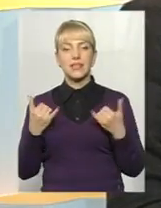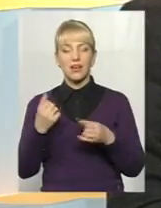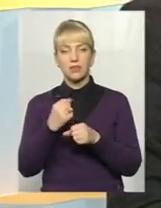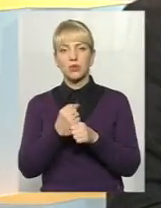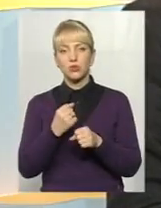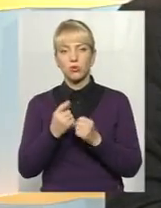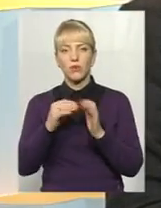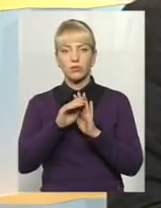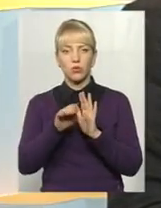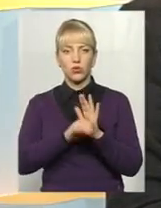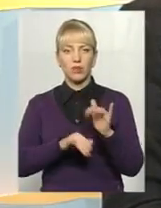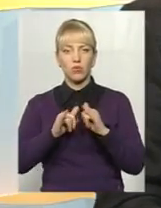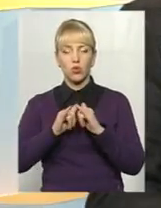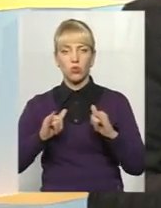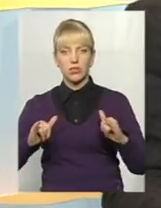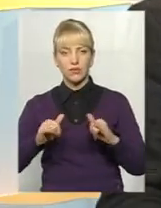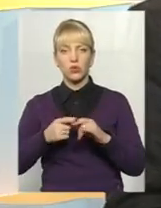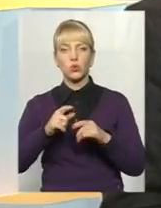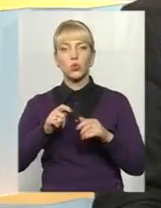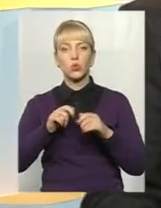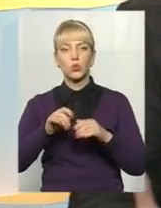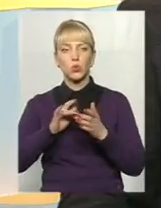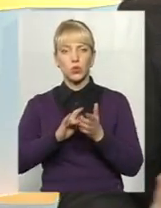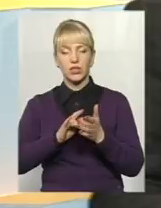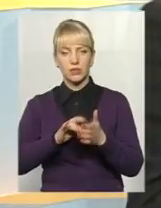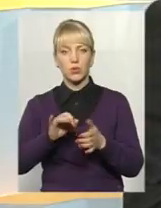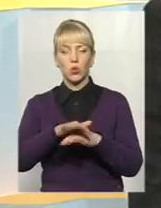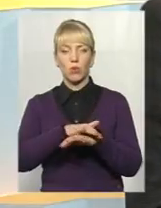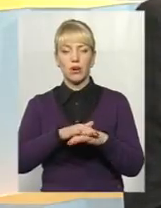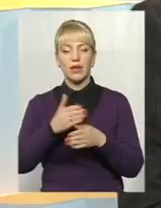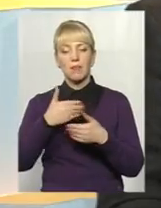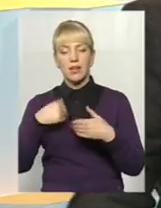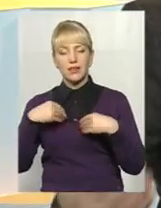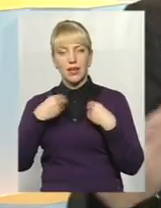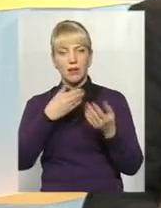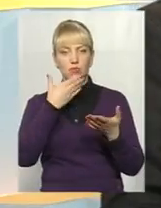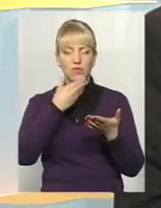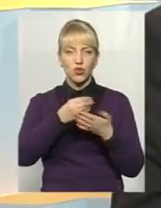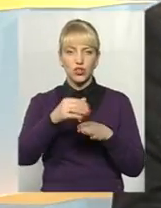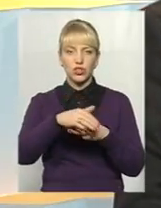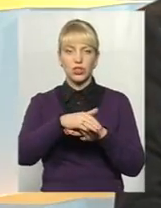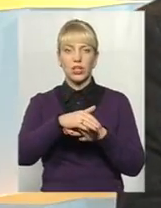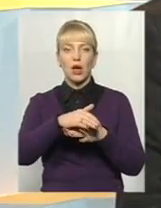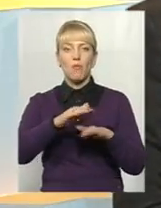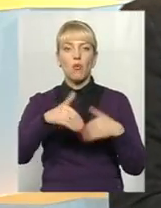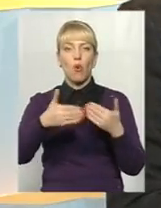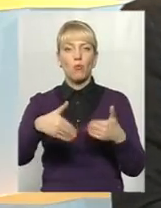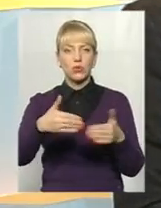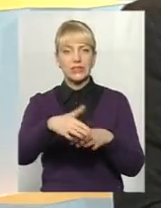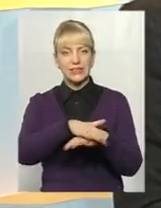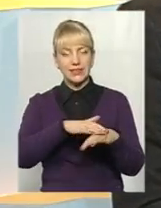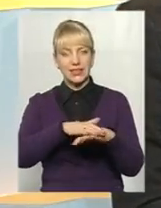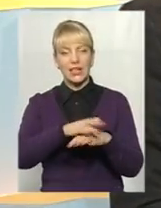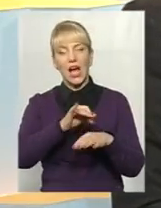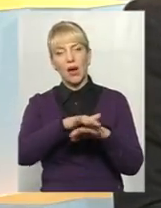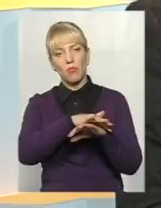над програмою розвитку туризму, саме громади. Ми даємо свої пропозиції, громада шукає свої пропозиції, і в цьому